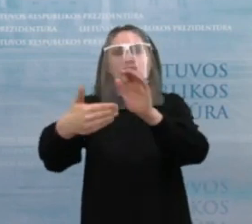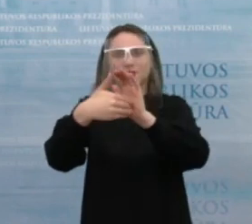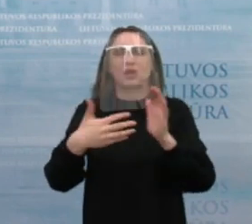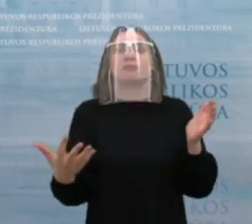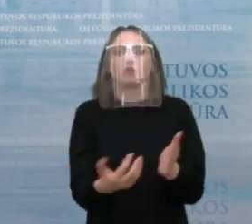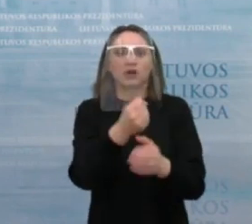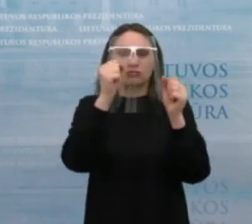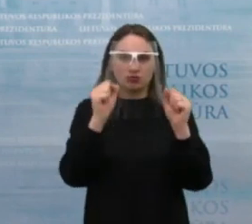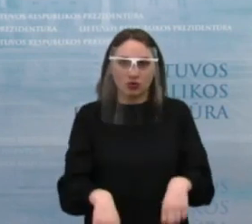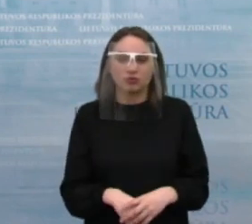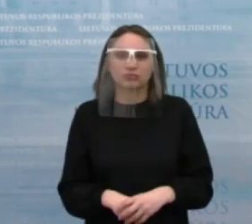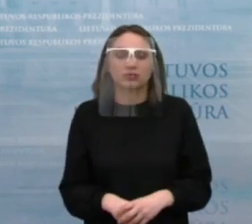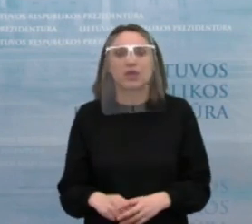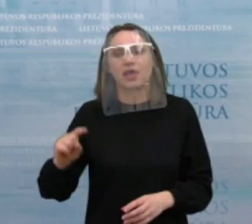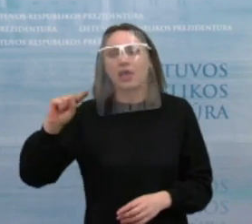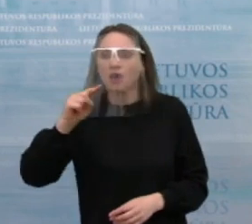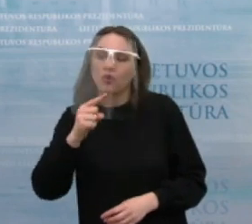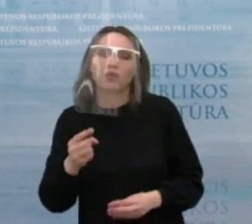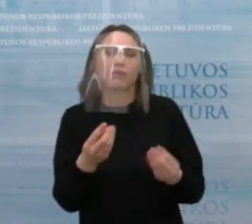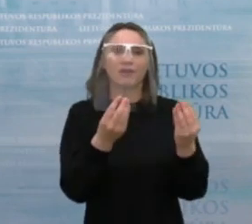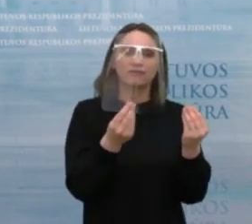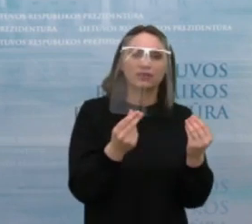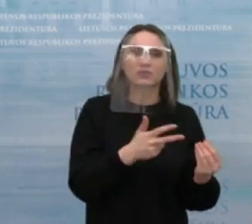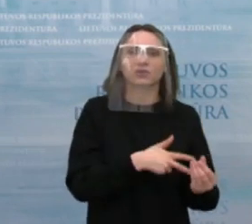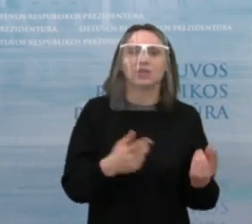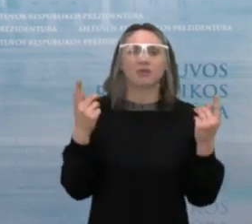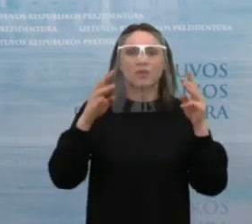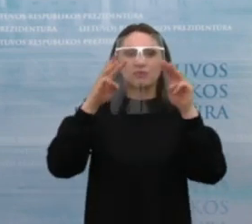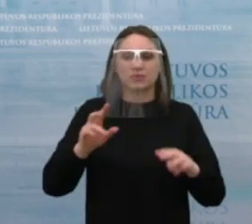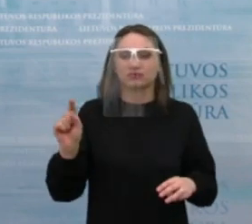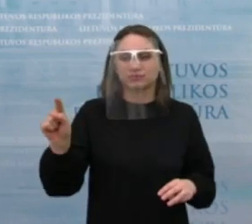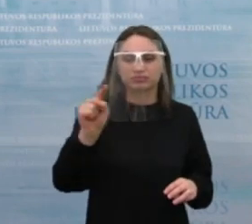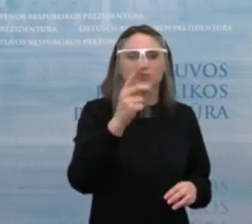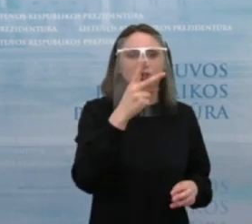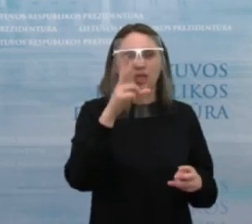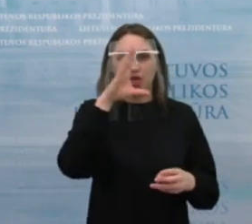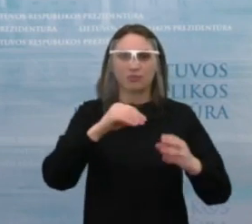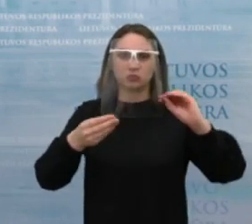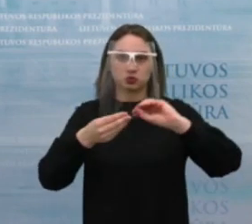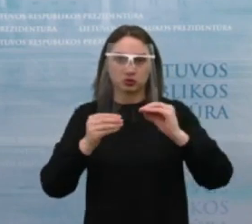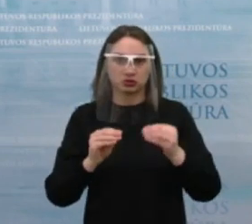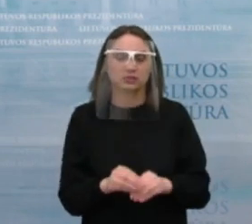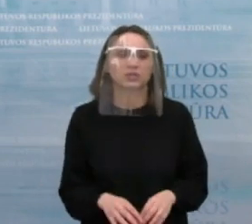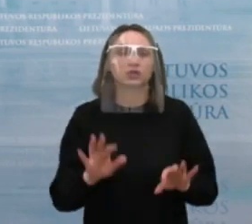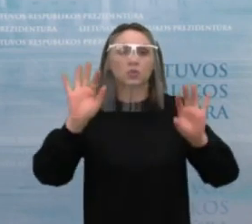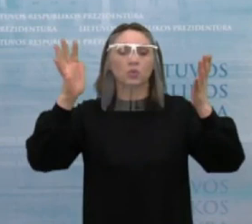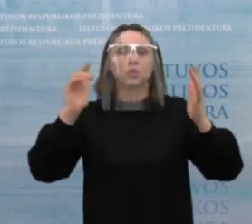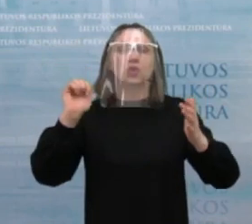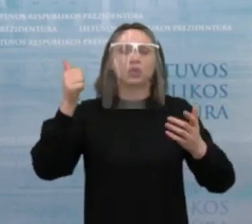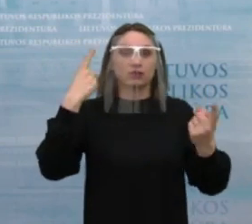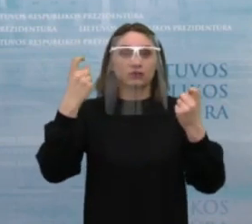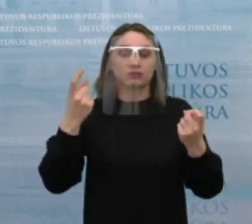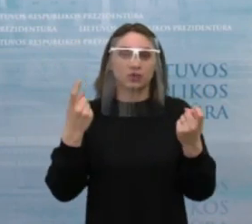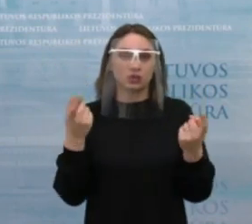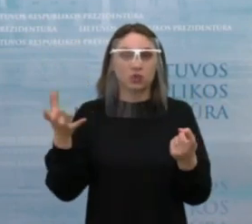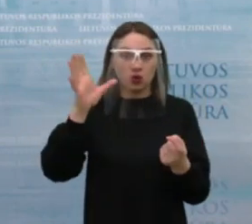ekonomikos ministerija, finansų ministerija ir socialinės apsaugos ministerija pasiekė susitarimą ir jau rytoj turėsime daugiau informacijos apie